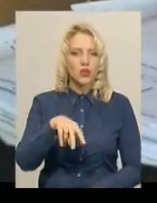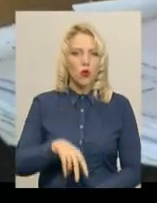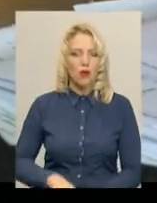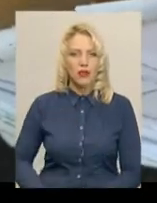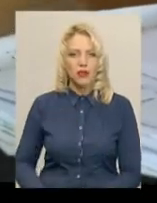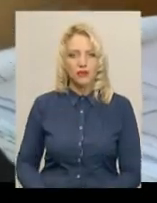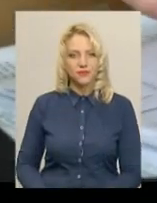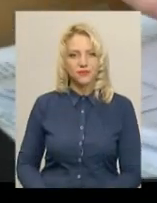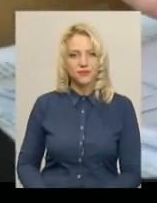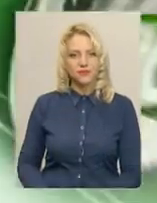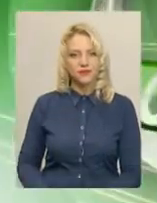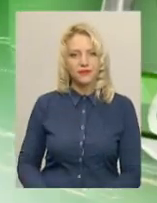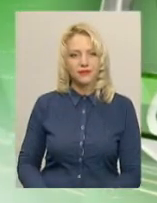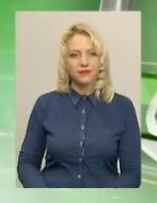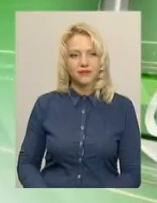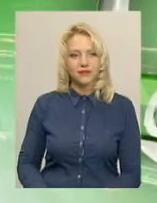новини Поділяцентр.